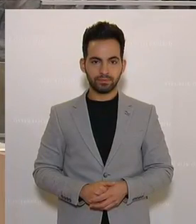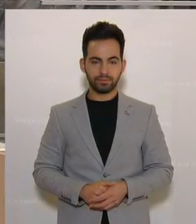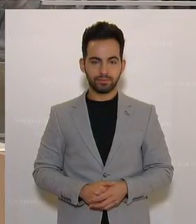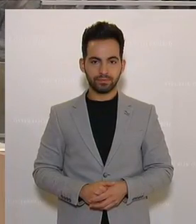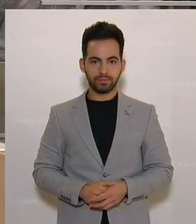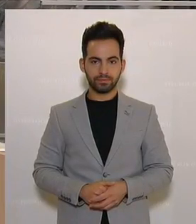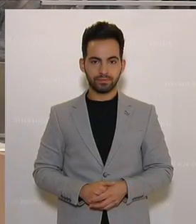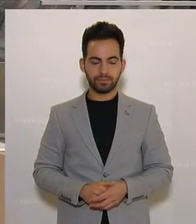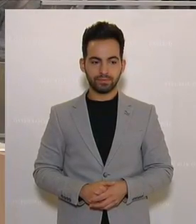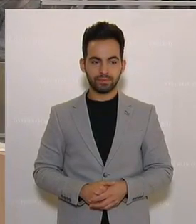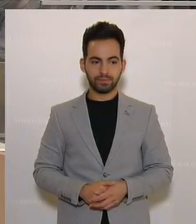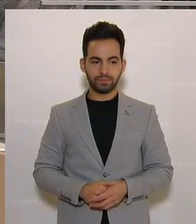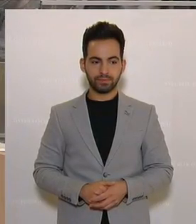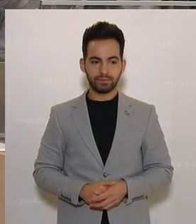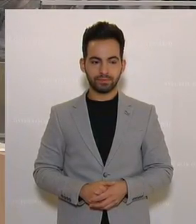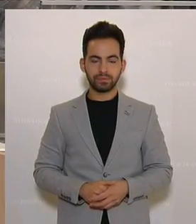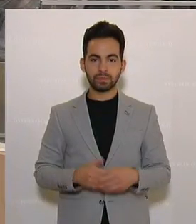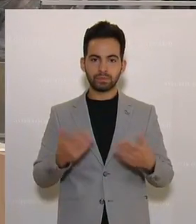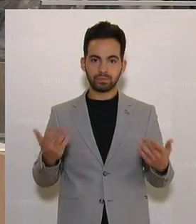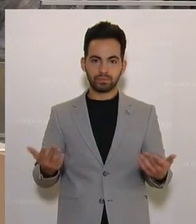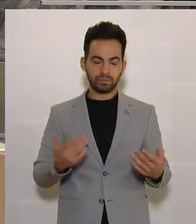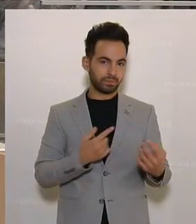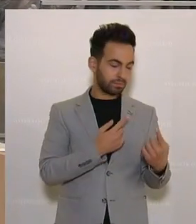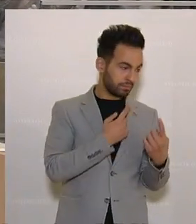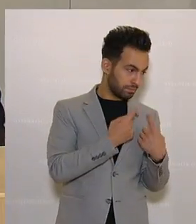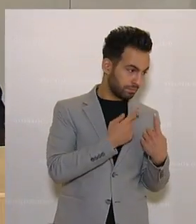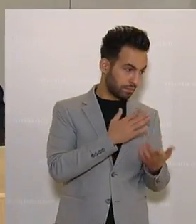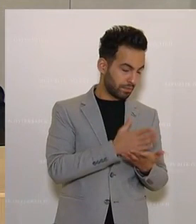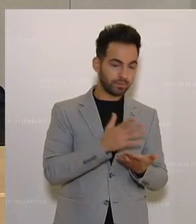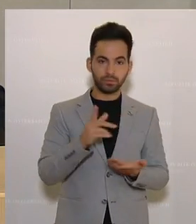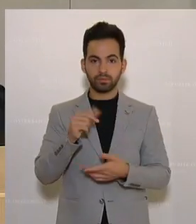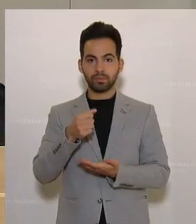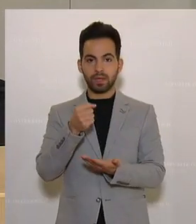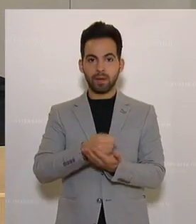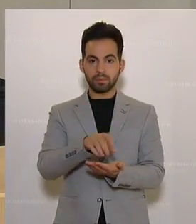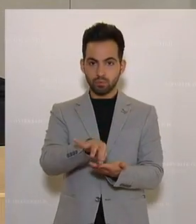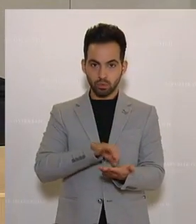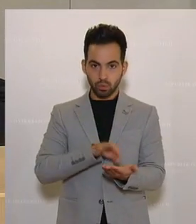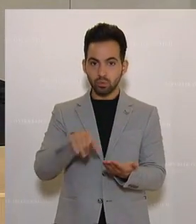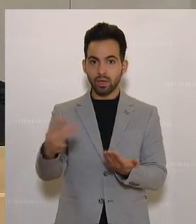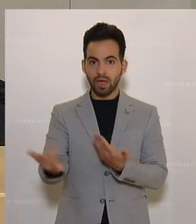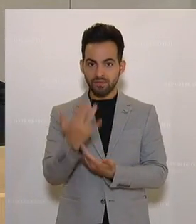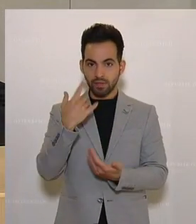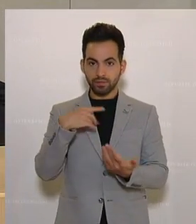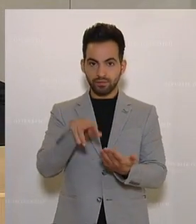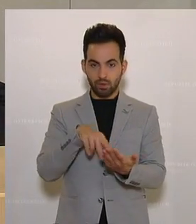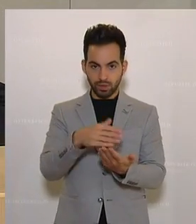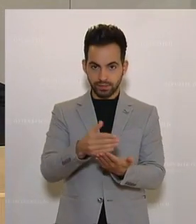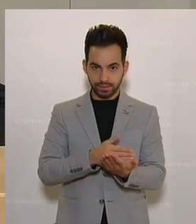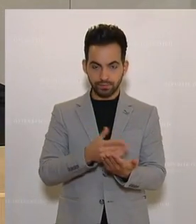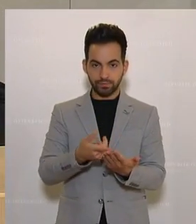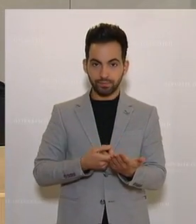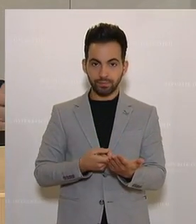Beschluss, mit der fehlenden Unterschrift vorige Woche eben nicht gegeben. Ich zuerst einmal die amtlichen Protokolle und ihre Einwände vor. Wir haben